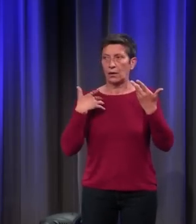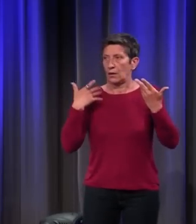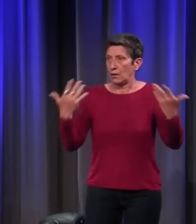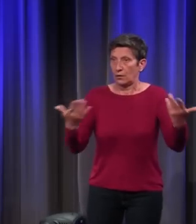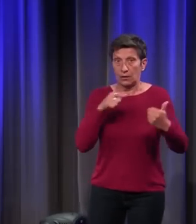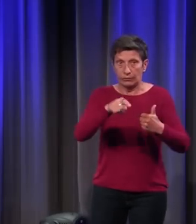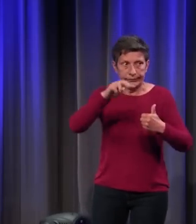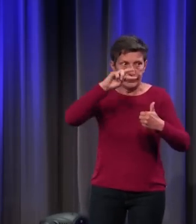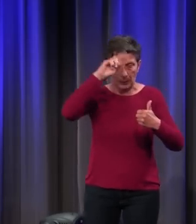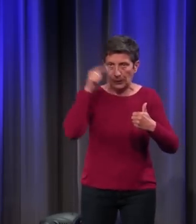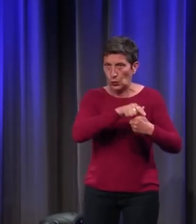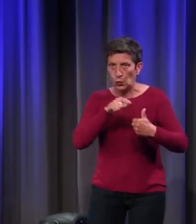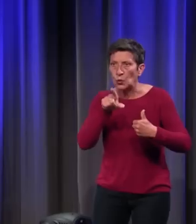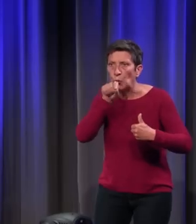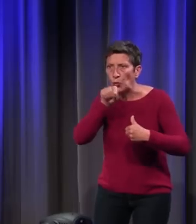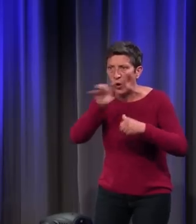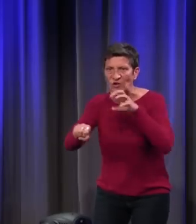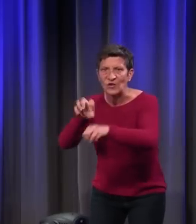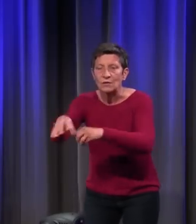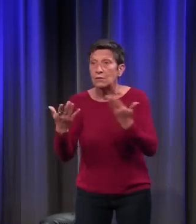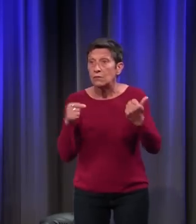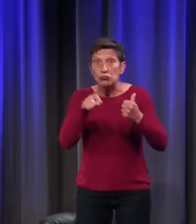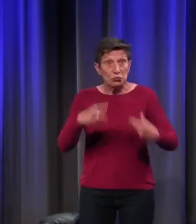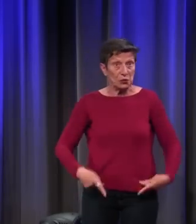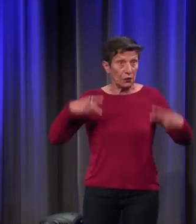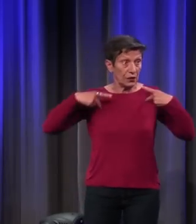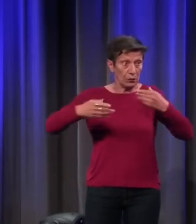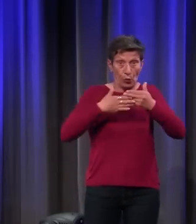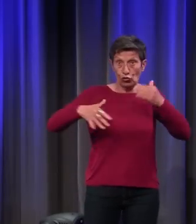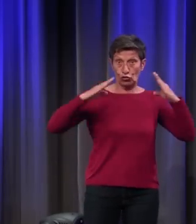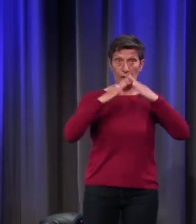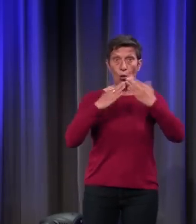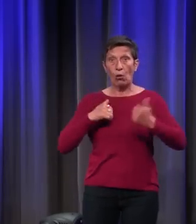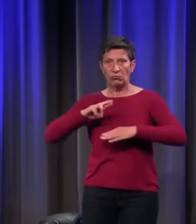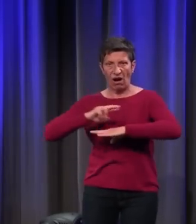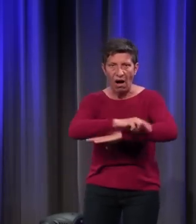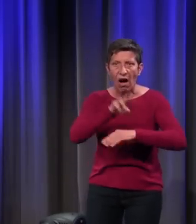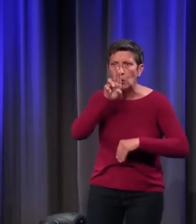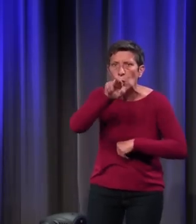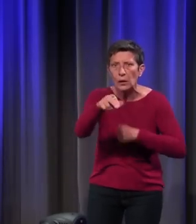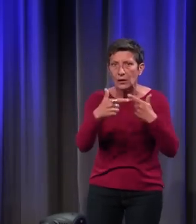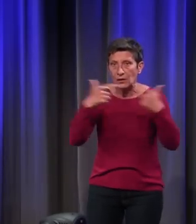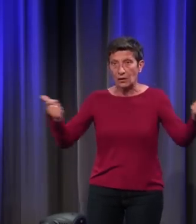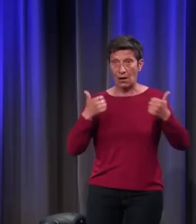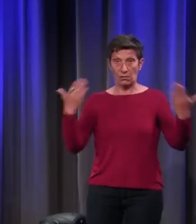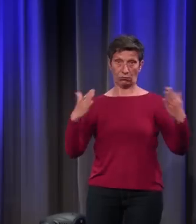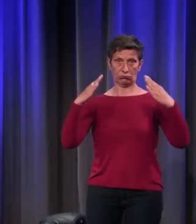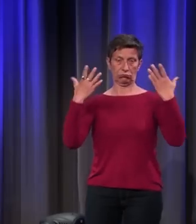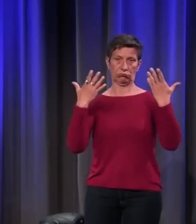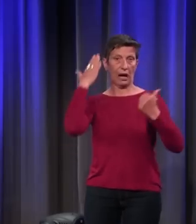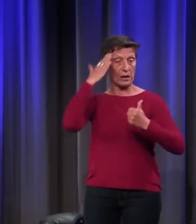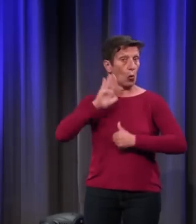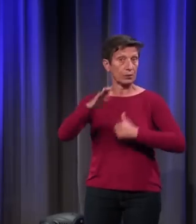poulailler. Tous ces animaux vivent autour de la maison, le rat, la souris. Tout ça, sont des animaux domestiques.